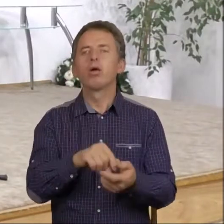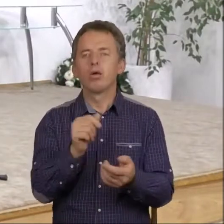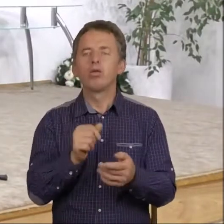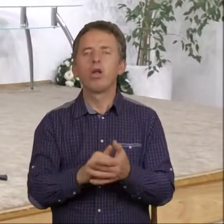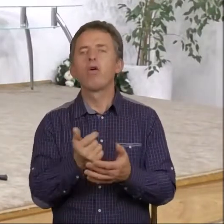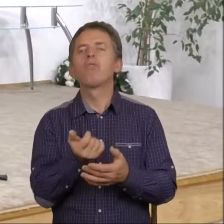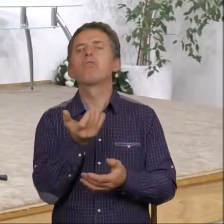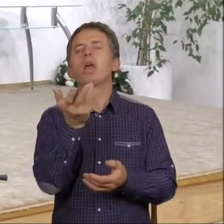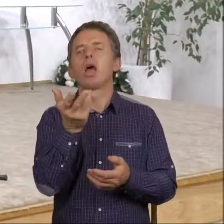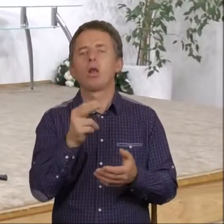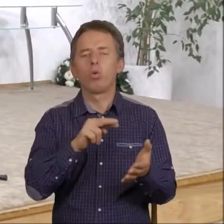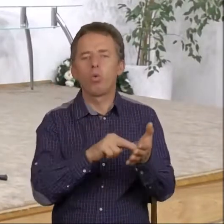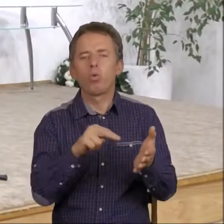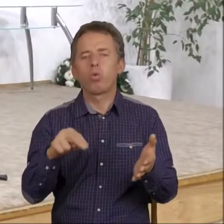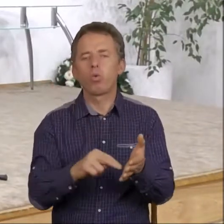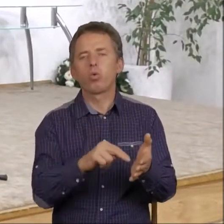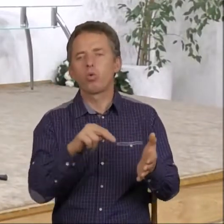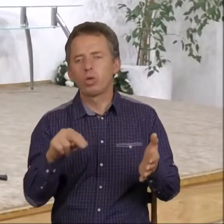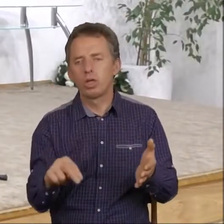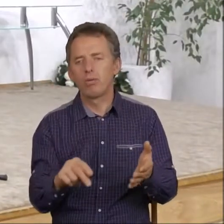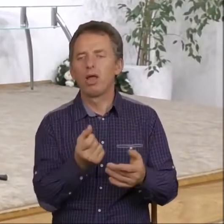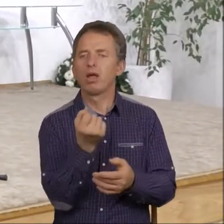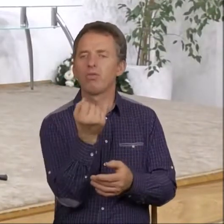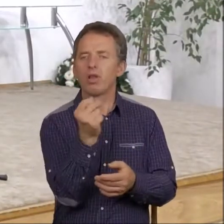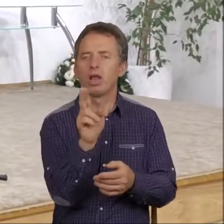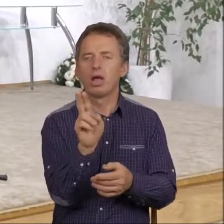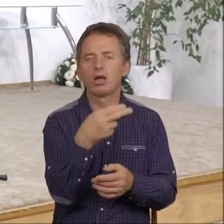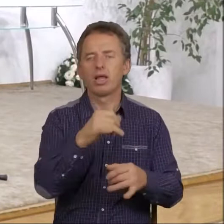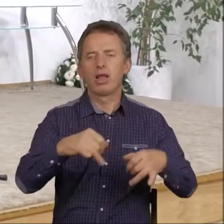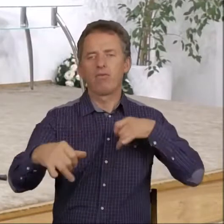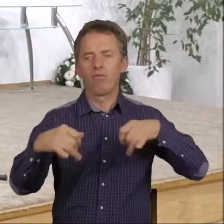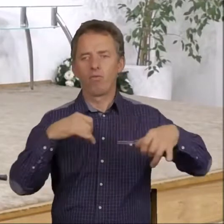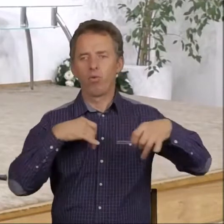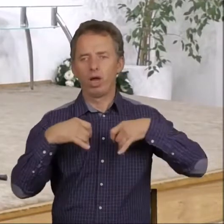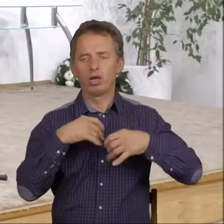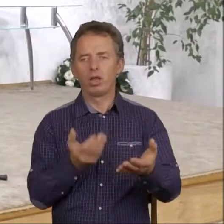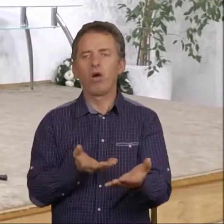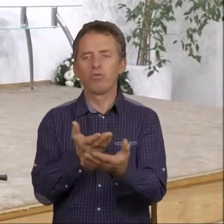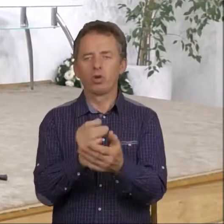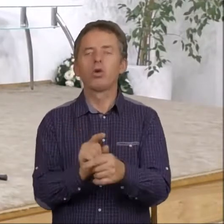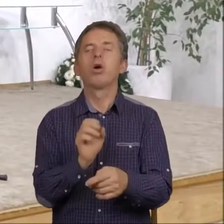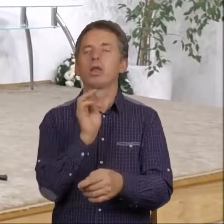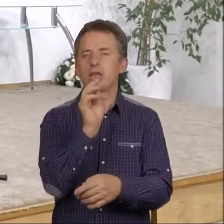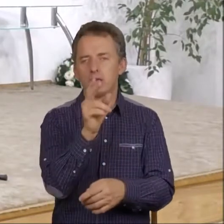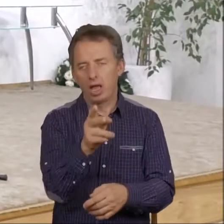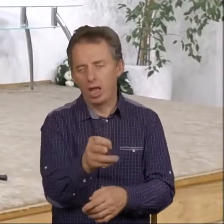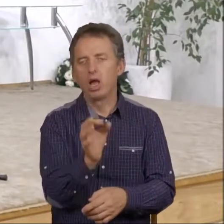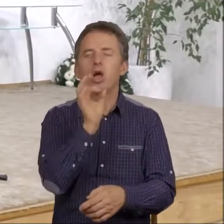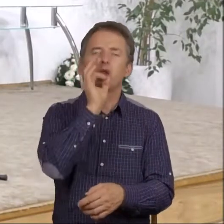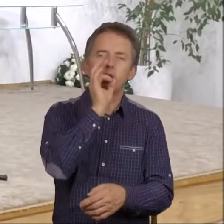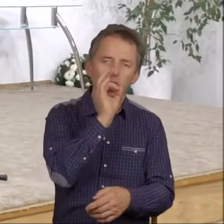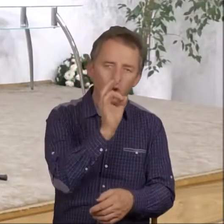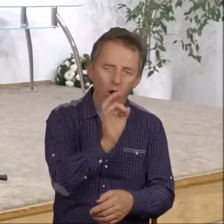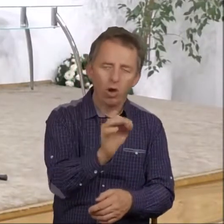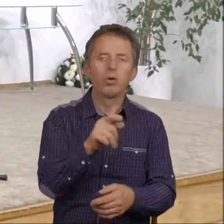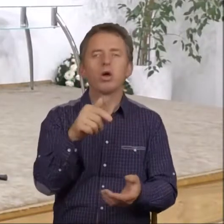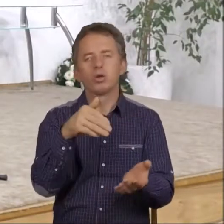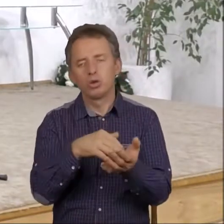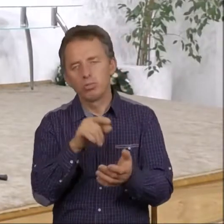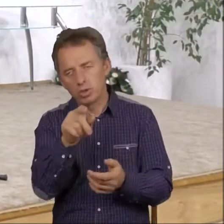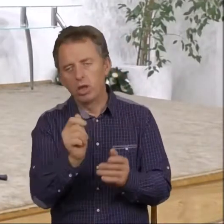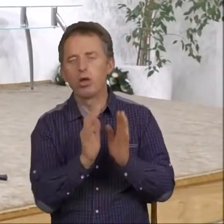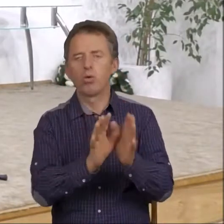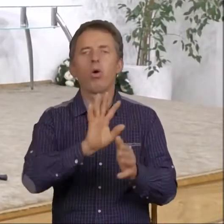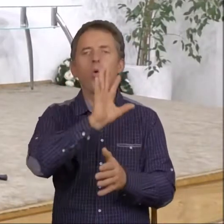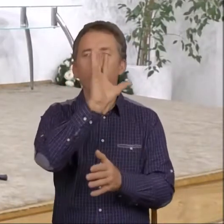wielu ustępstw. I z chwilą, kiedy władza dojdzie do wniosku, że tak, że to trzeba wreszcie zrobić, ten ład